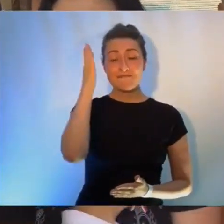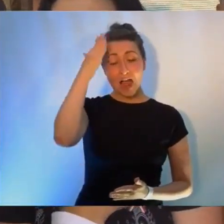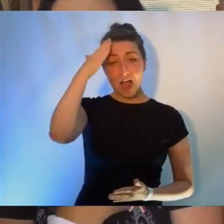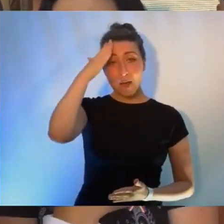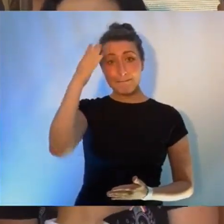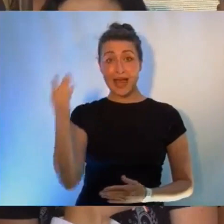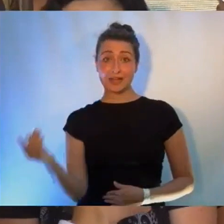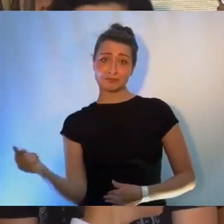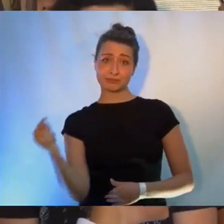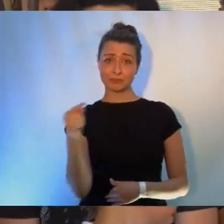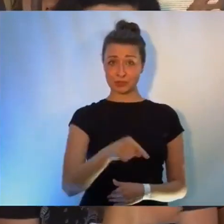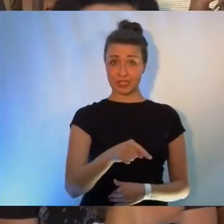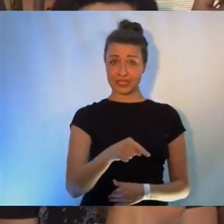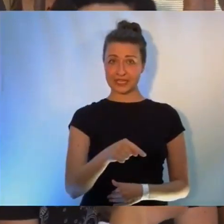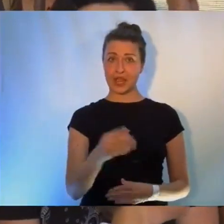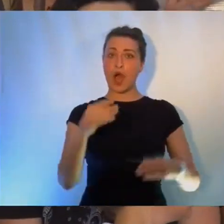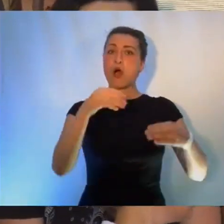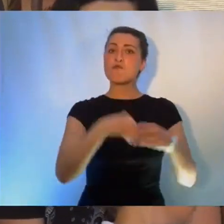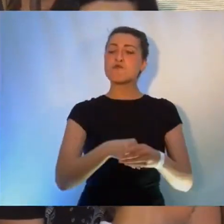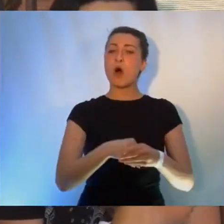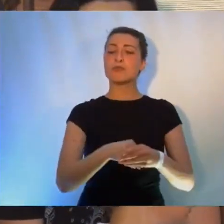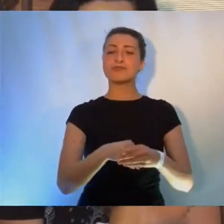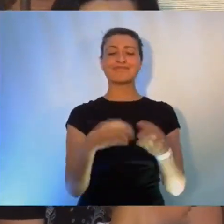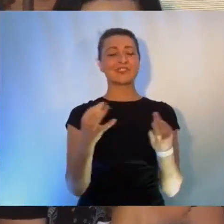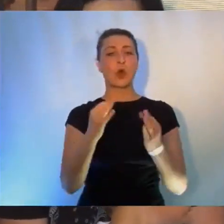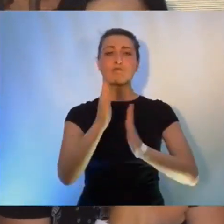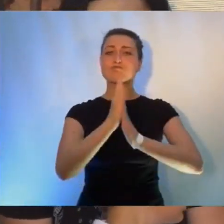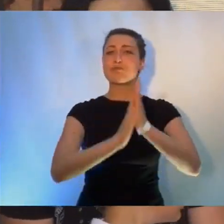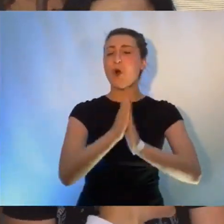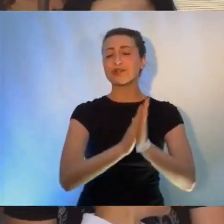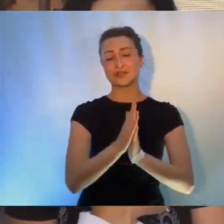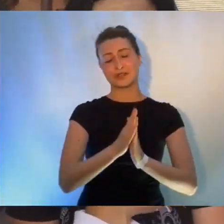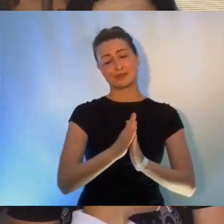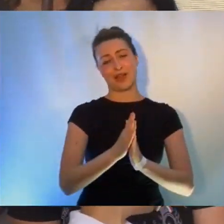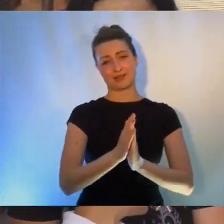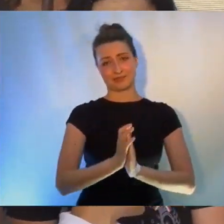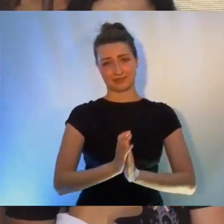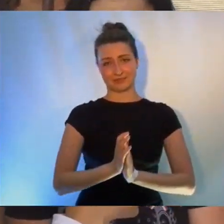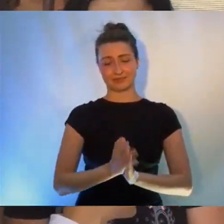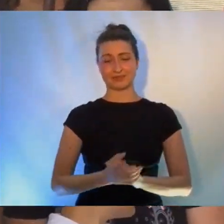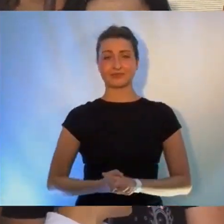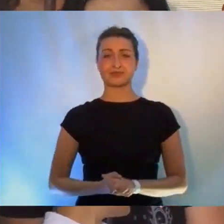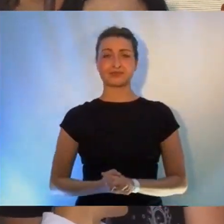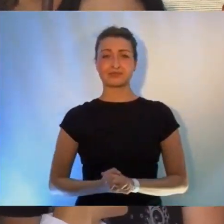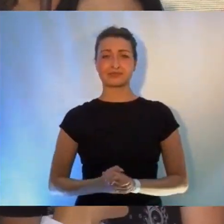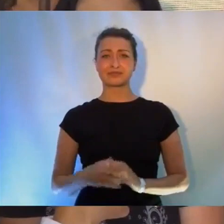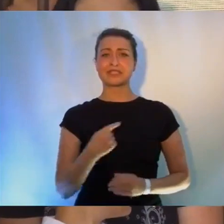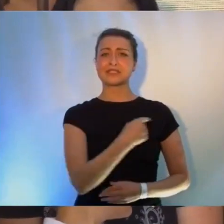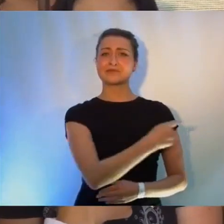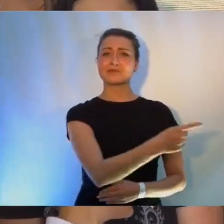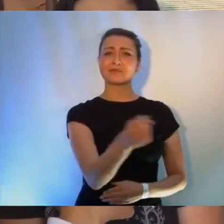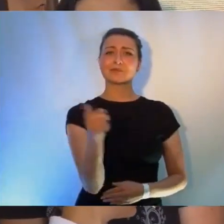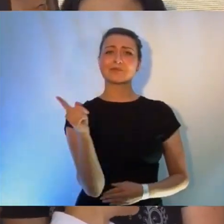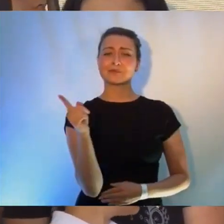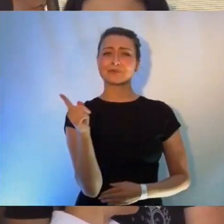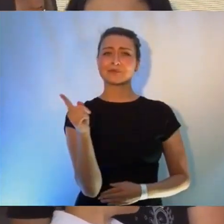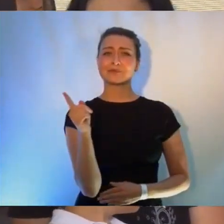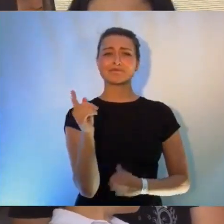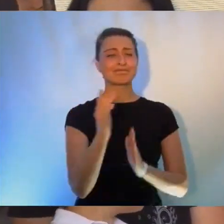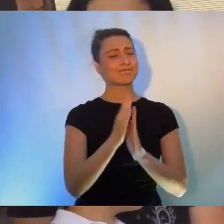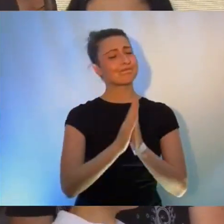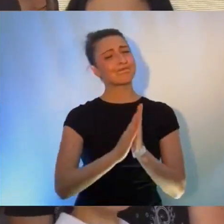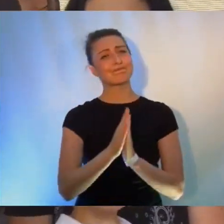velkou prozbou. Abyste každý z vás poprosili a požádali a pomohli ty důchodce, kteří se